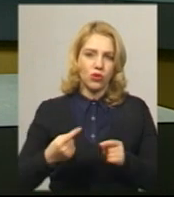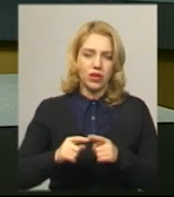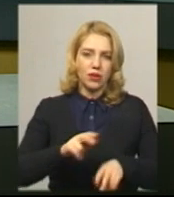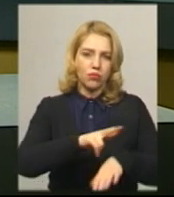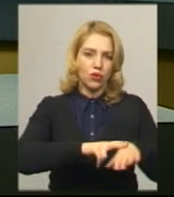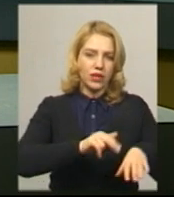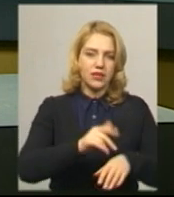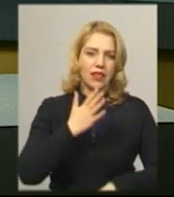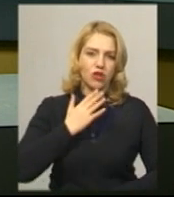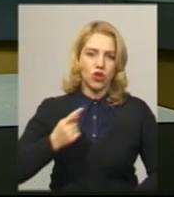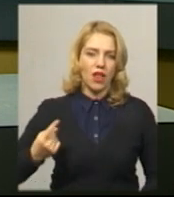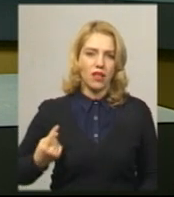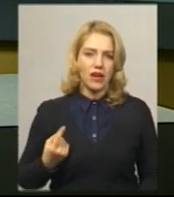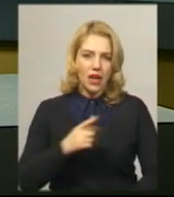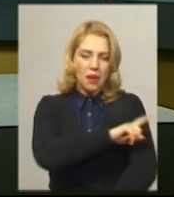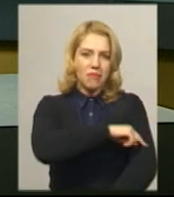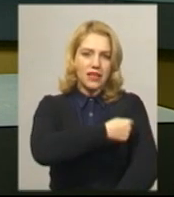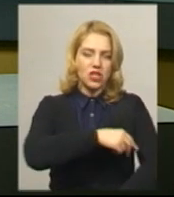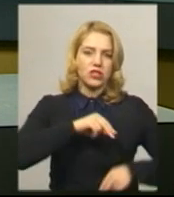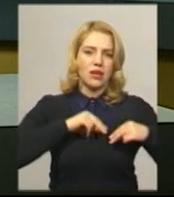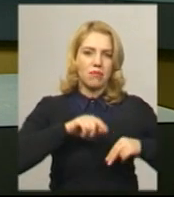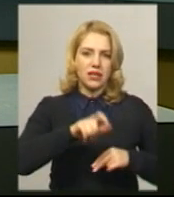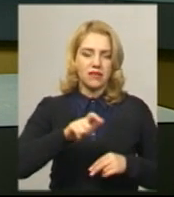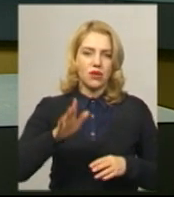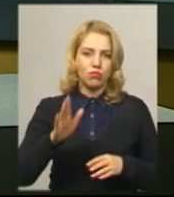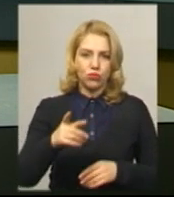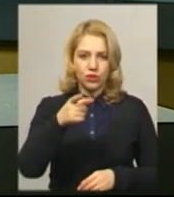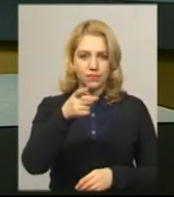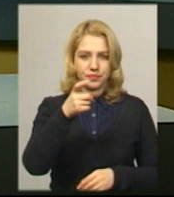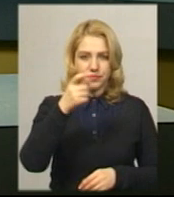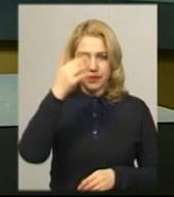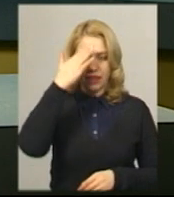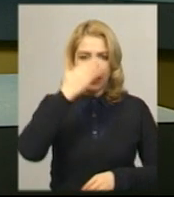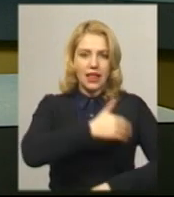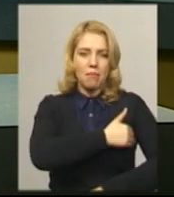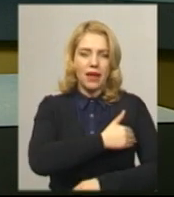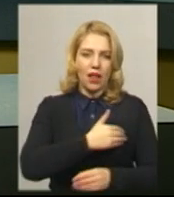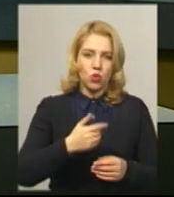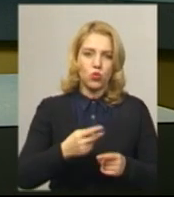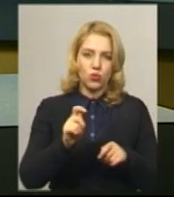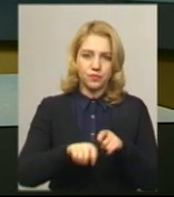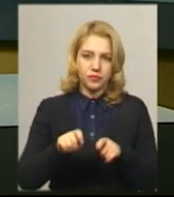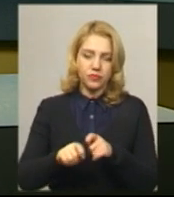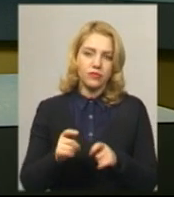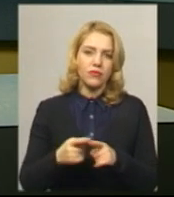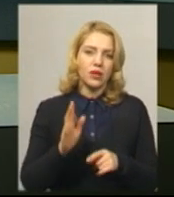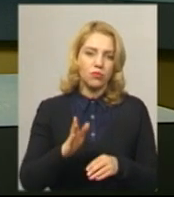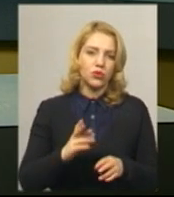гвардії та медичні працівники. Будуть пірометри для замірів температури. Входити в місто і виїжджати можна